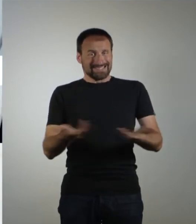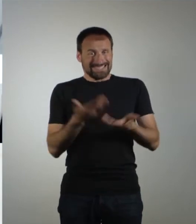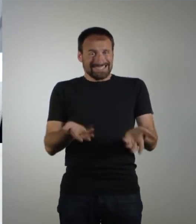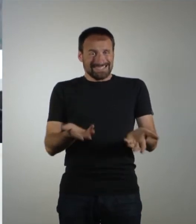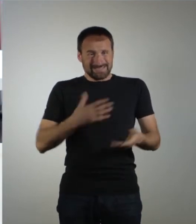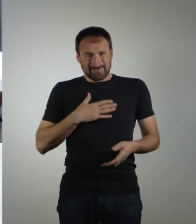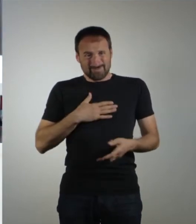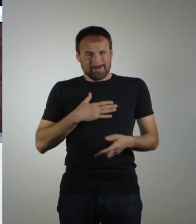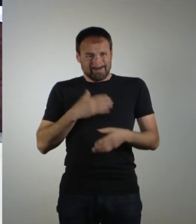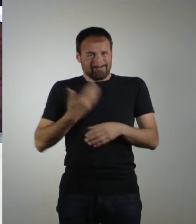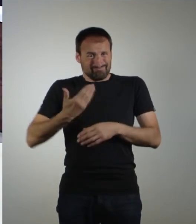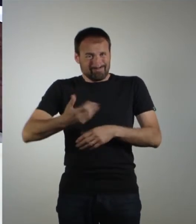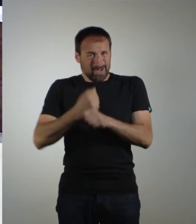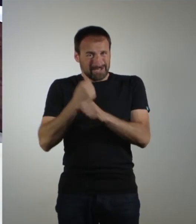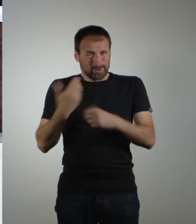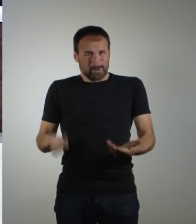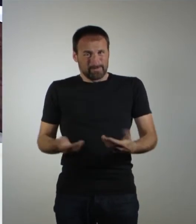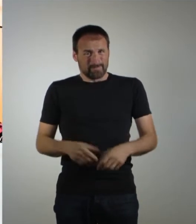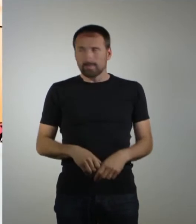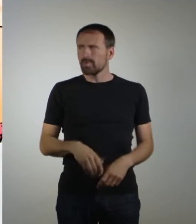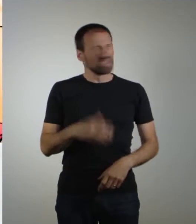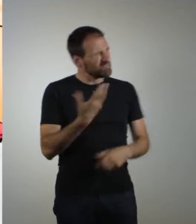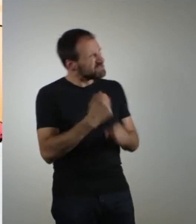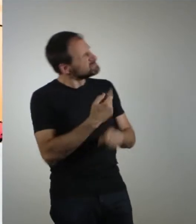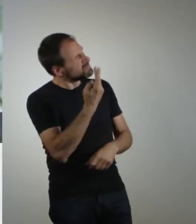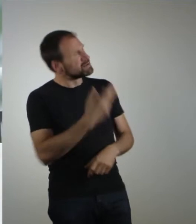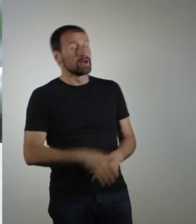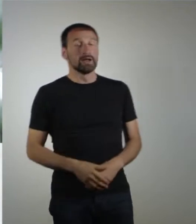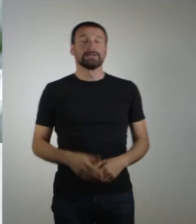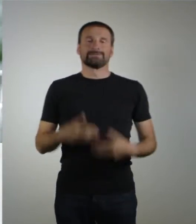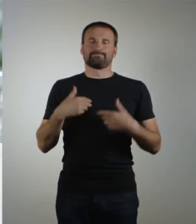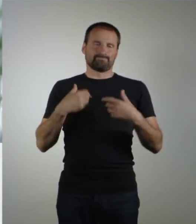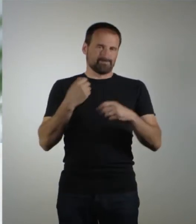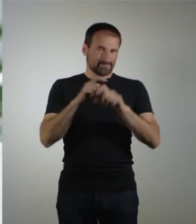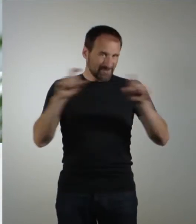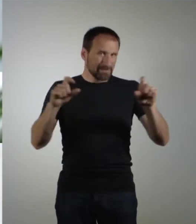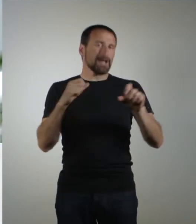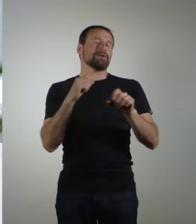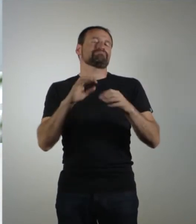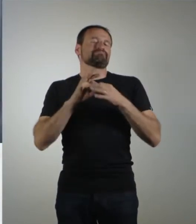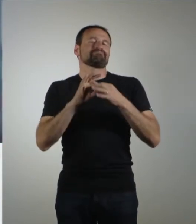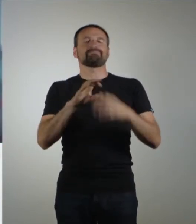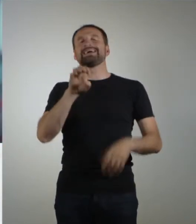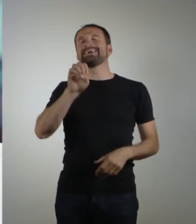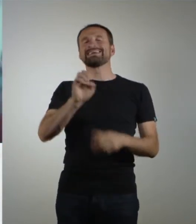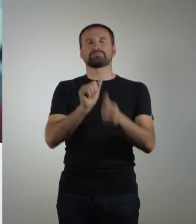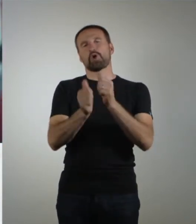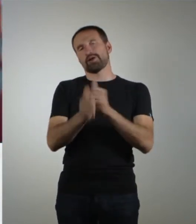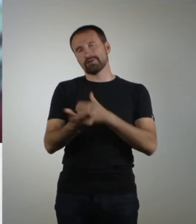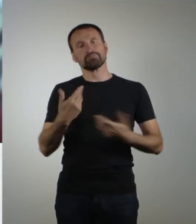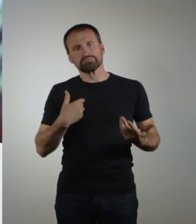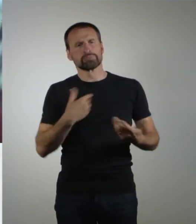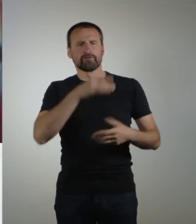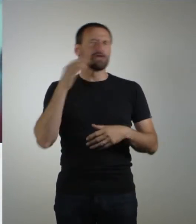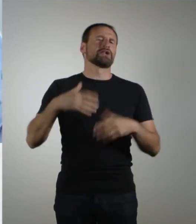Kram ist halt so unser täglich Brot. Was macht ihr denn sonst so? Wir haben halt eine Firma, die sich mit E-Sport beschäftigt. Wir spielen halt selber viel